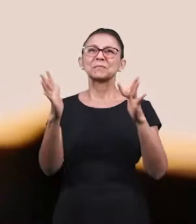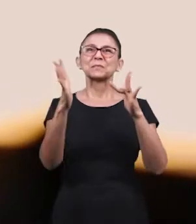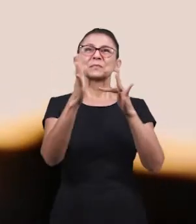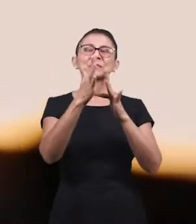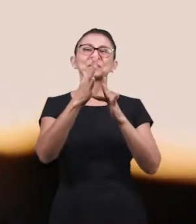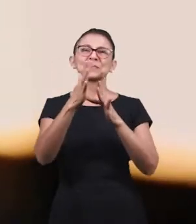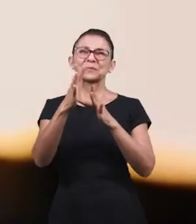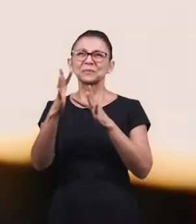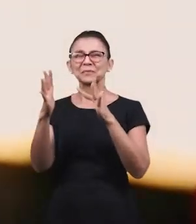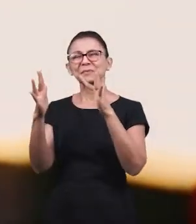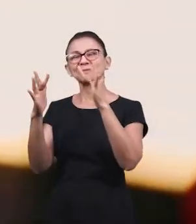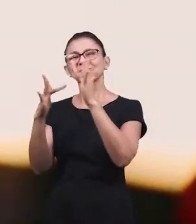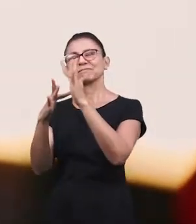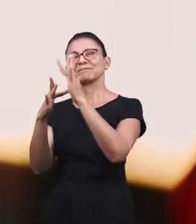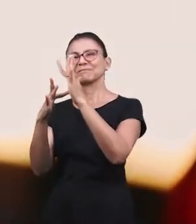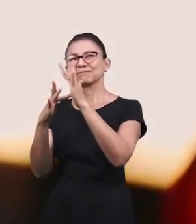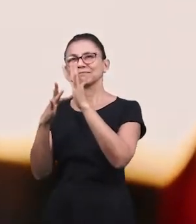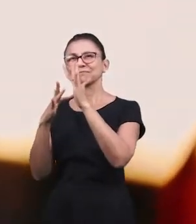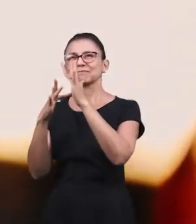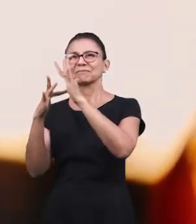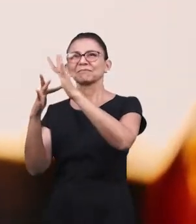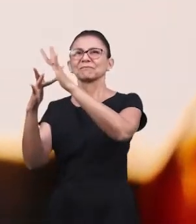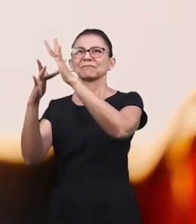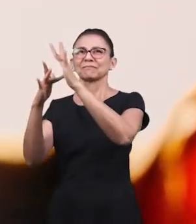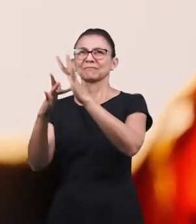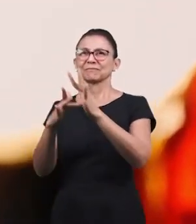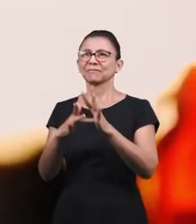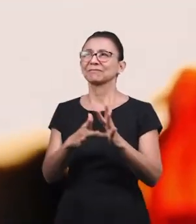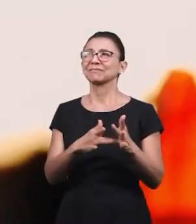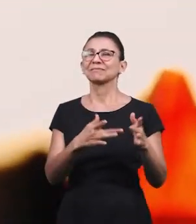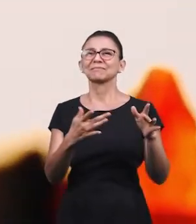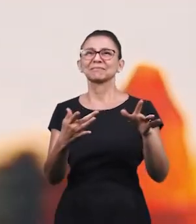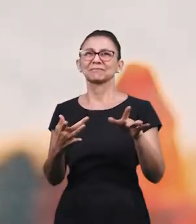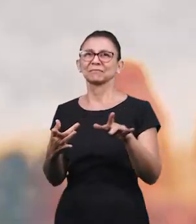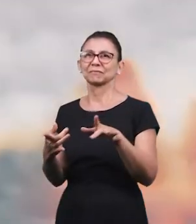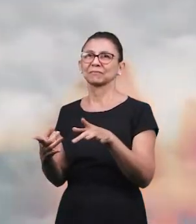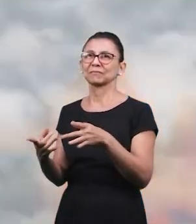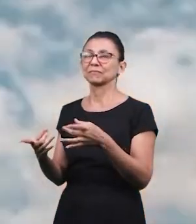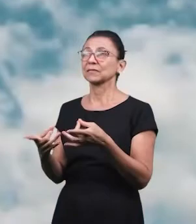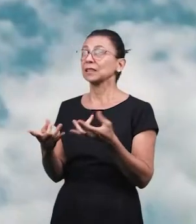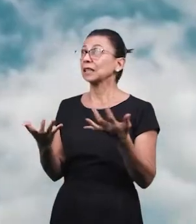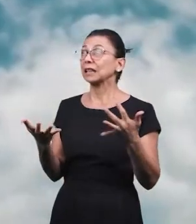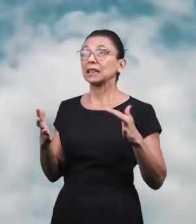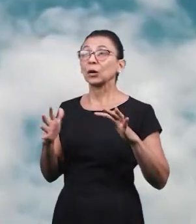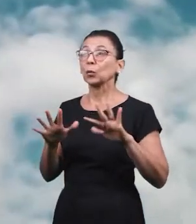Иисус, Иисус, не дай мне Тебя подвести.